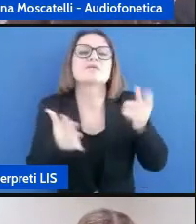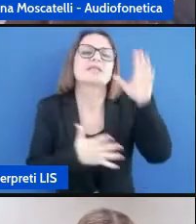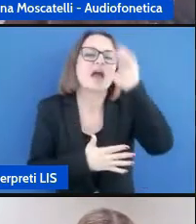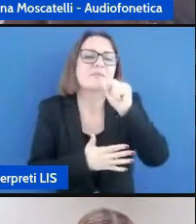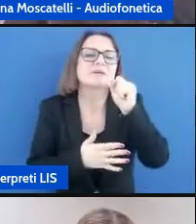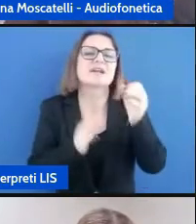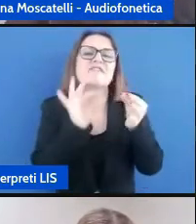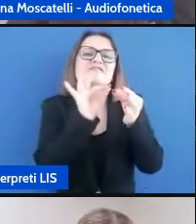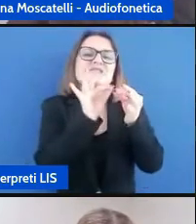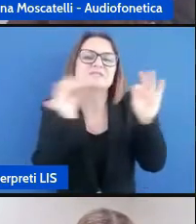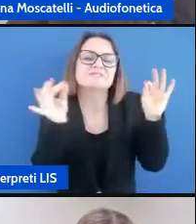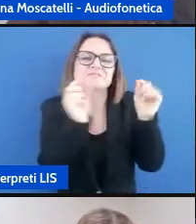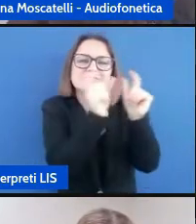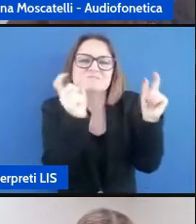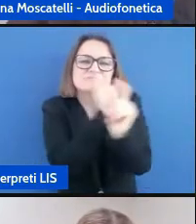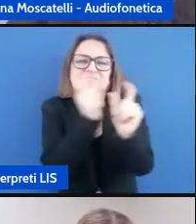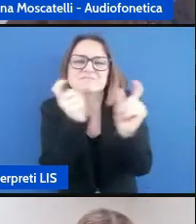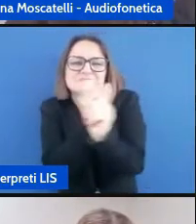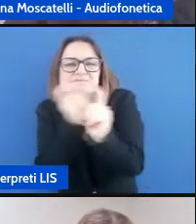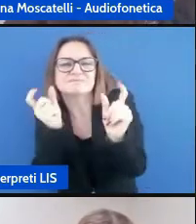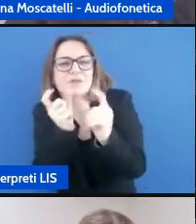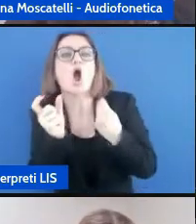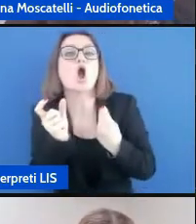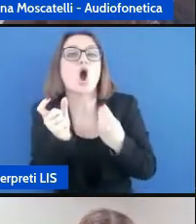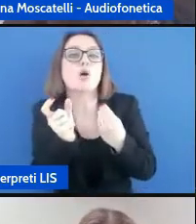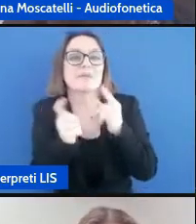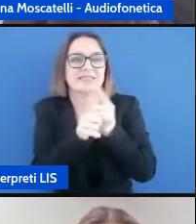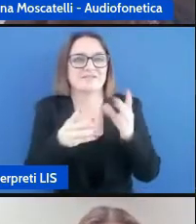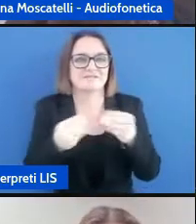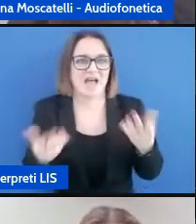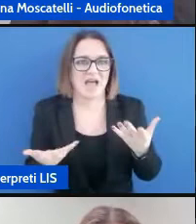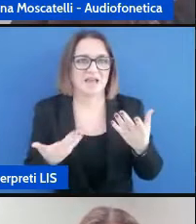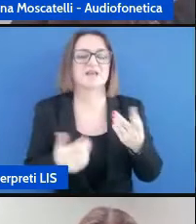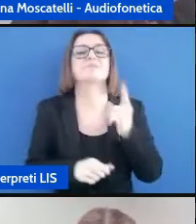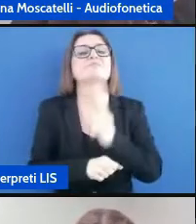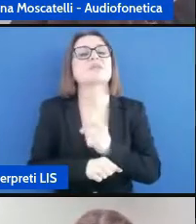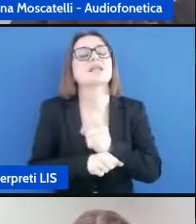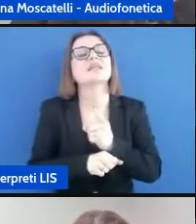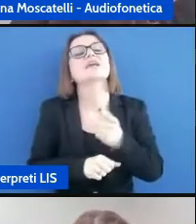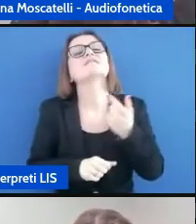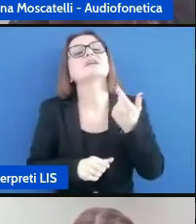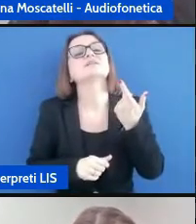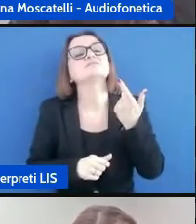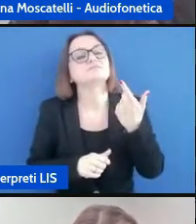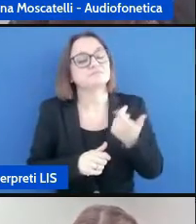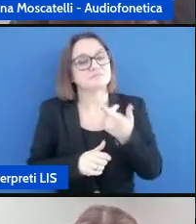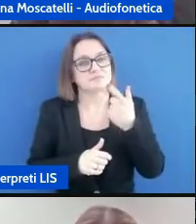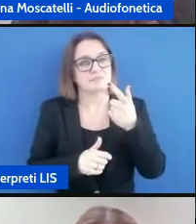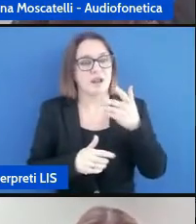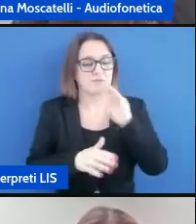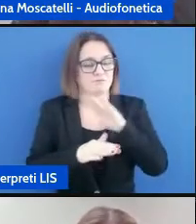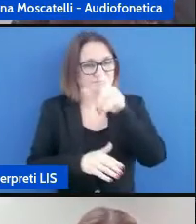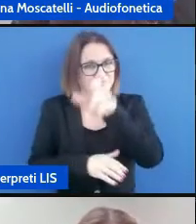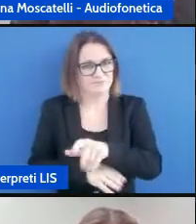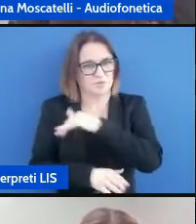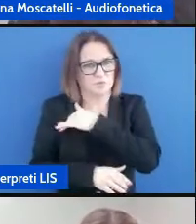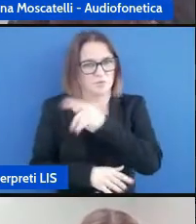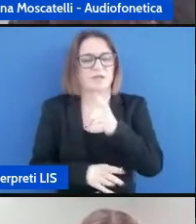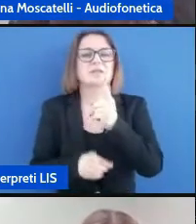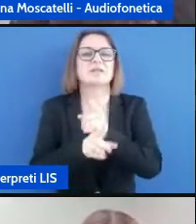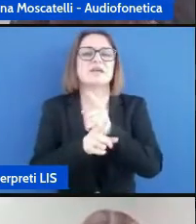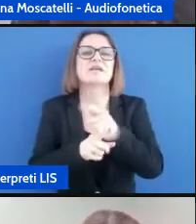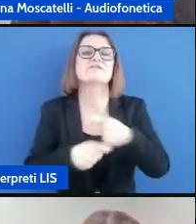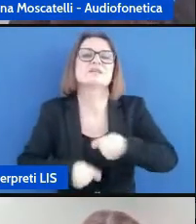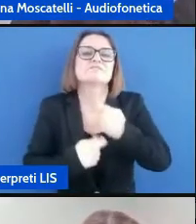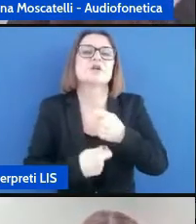morfosintattica che il bambino deve fare aumentare il numero di prove che l'alunno riesce a compiere quindi dargli autoefficacia